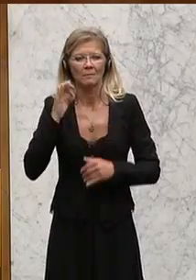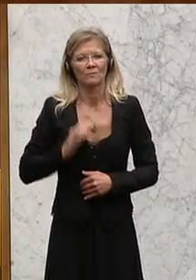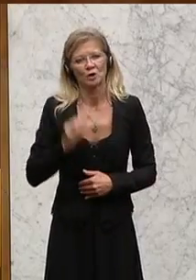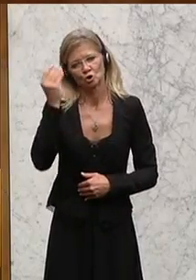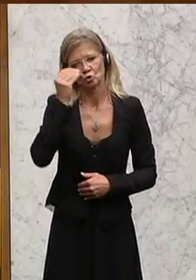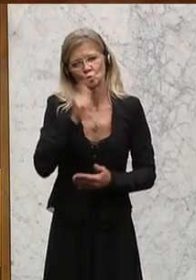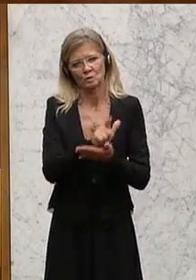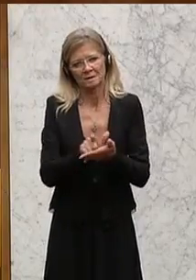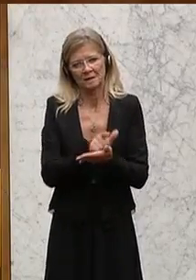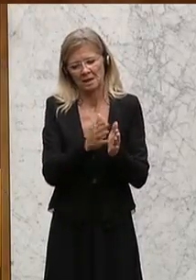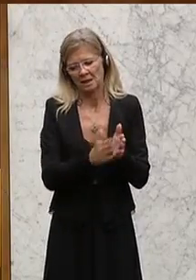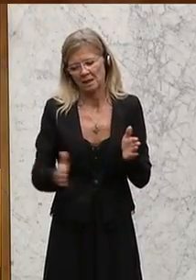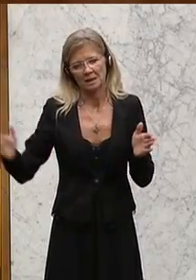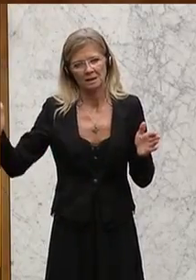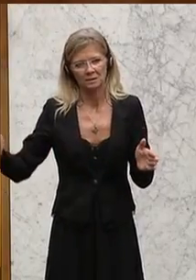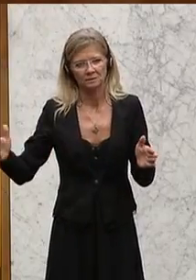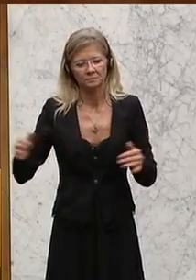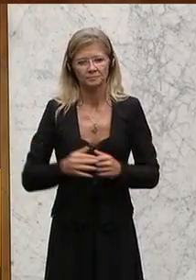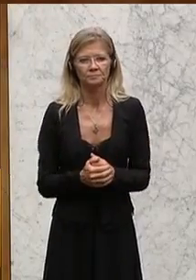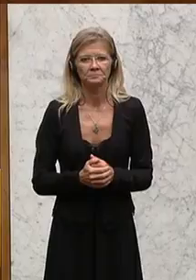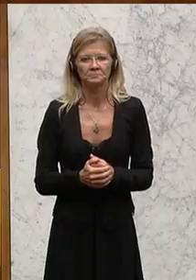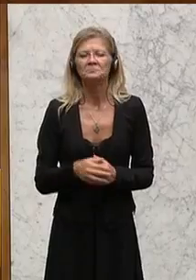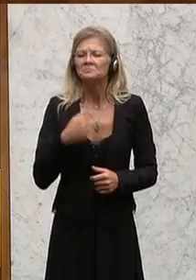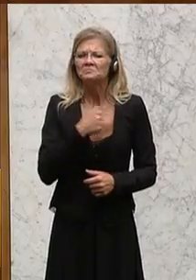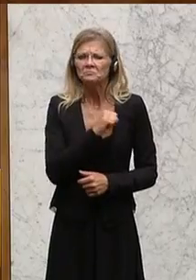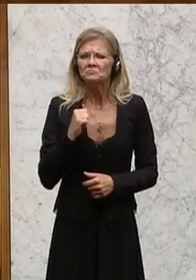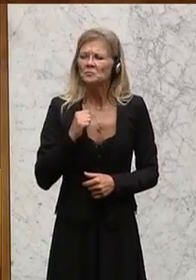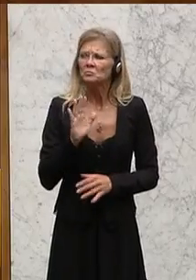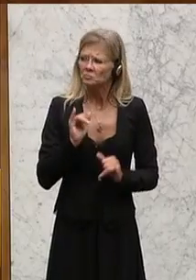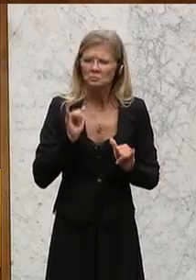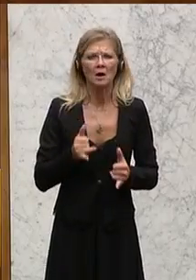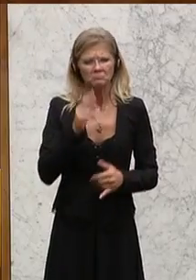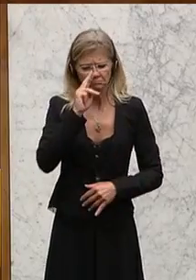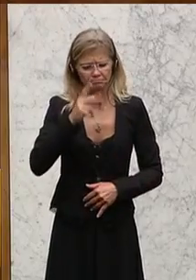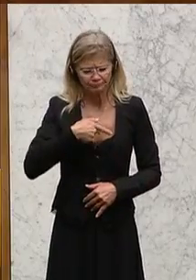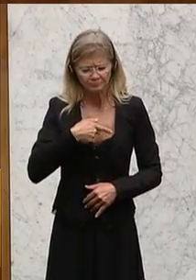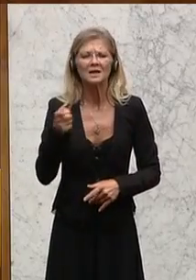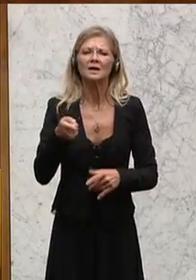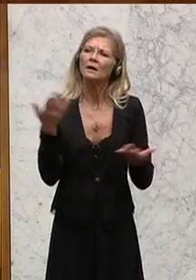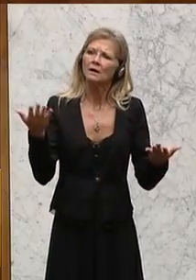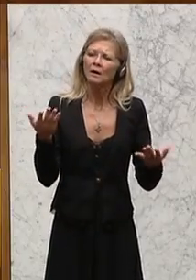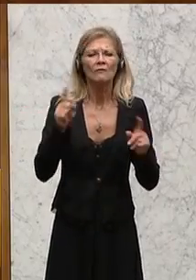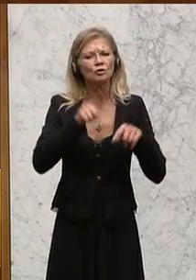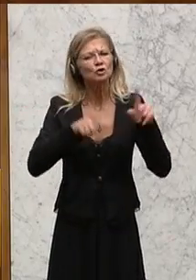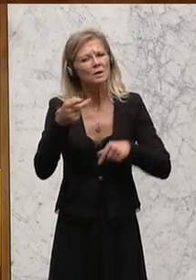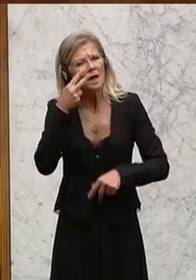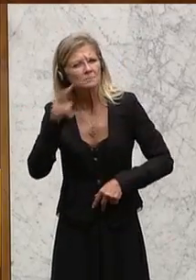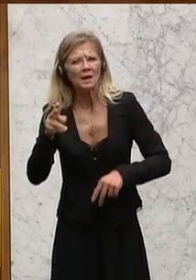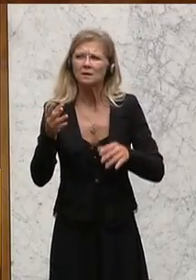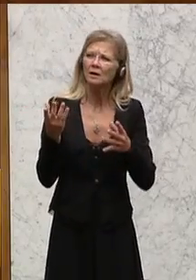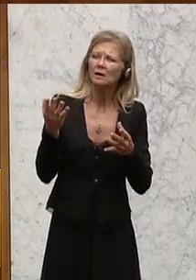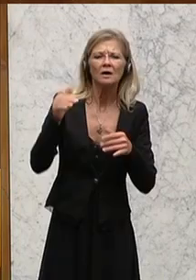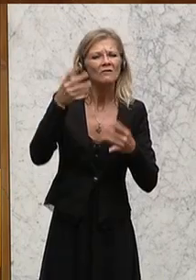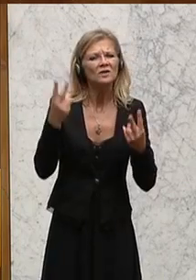Und ich bin überzeugt, dass auch hier einige Aspekte der Integration bestens umgesetzt werden können. Danke für Ihre Aufmerksamkeit.